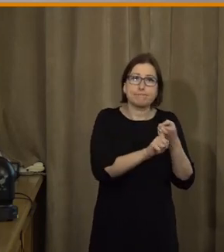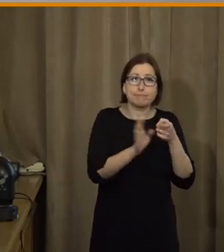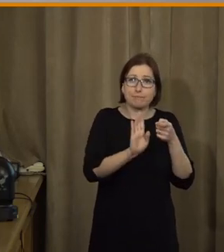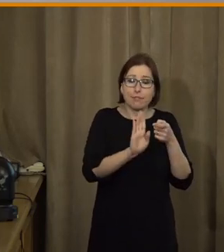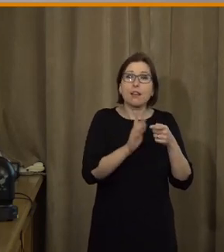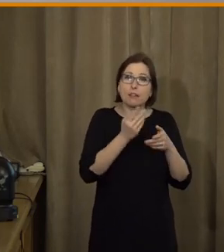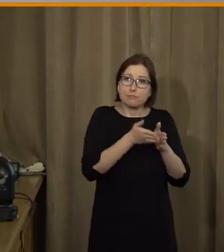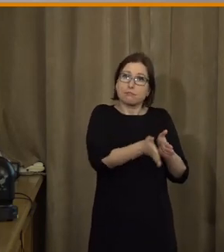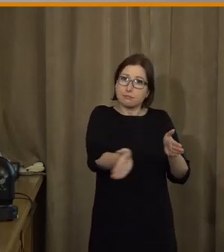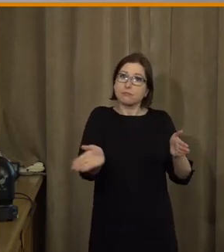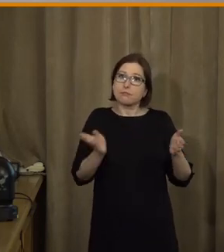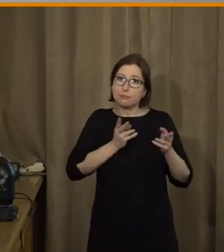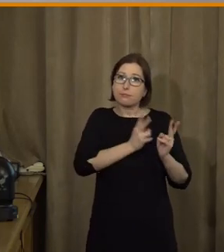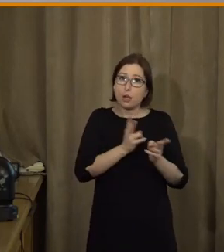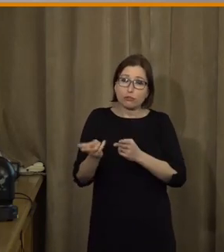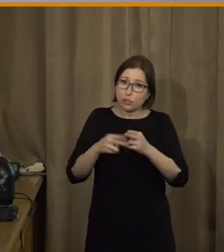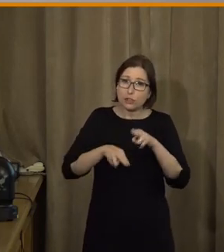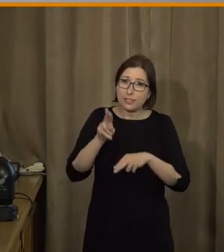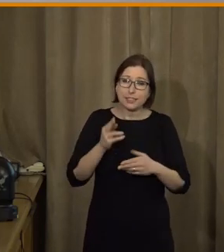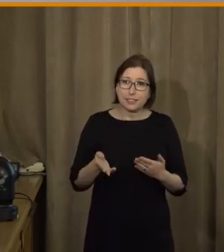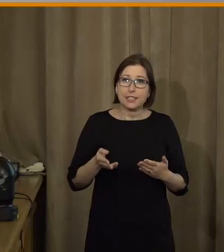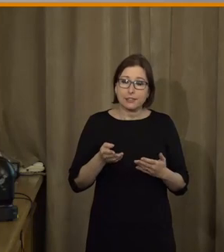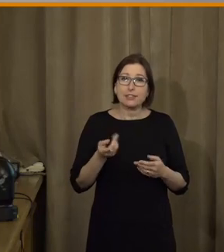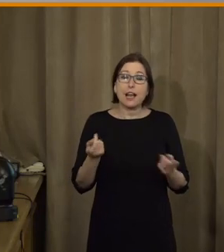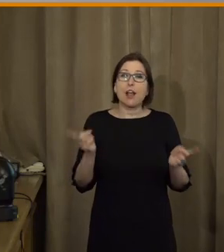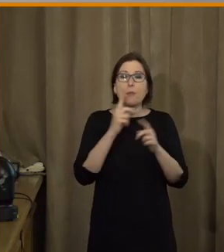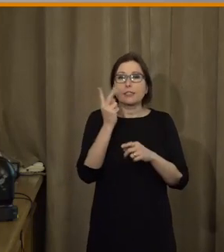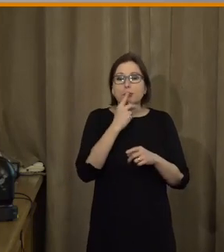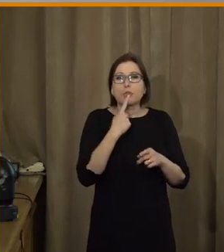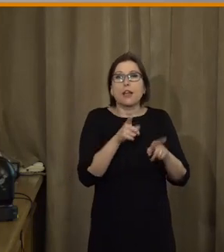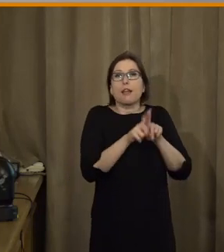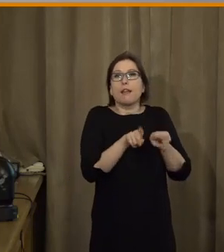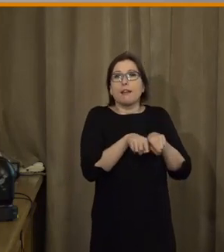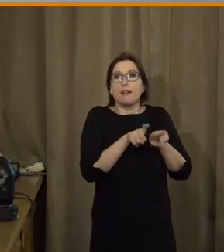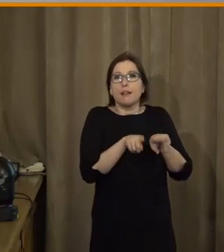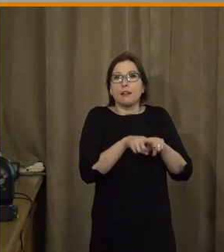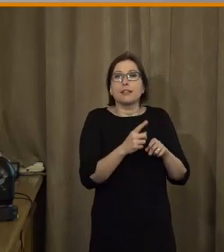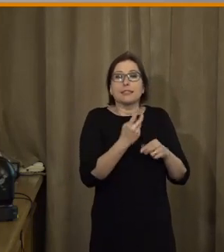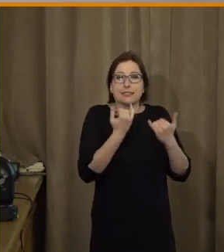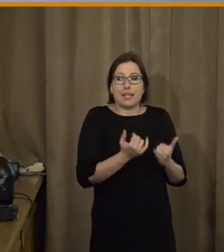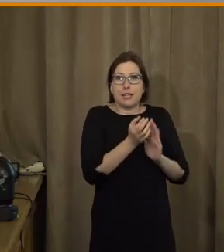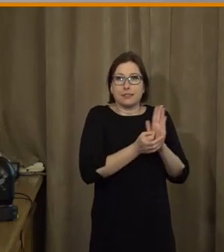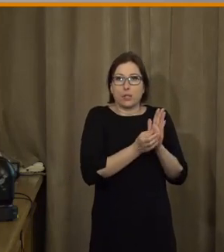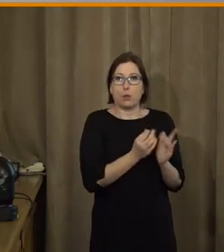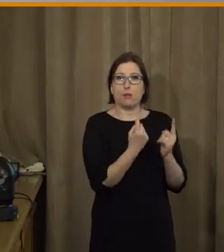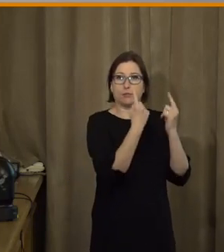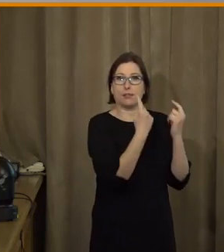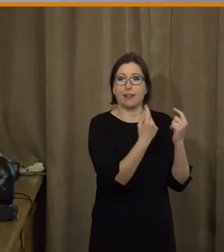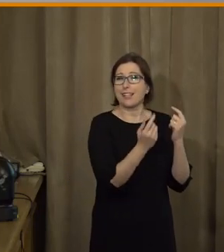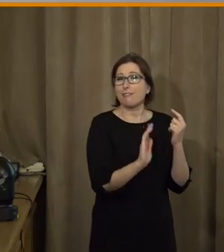být a jako samozřejmě jako opakem není, že zakonzervujeme jako ten stávající stav, jo.